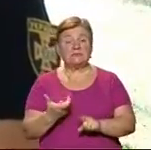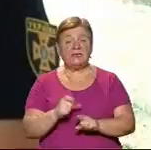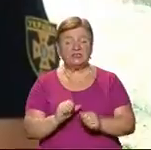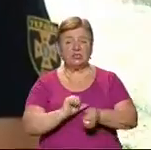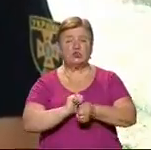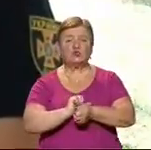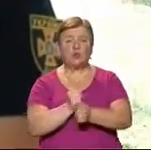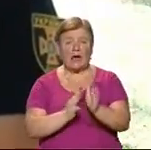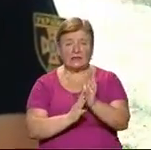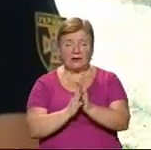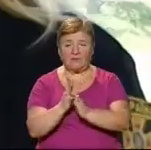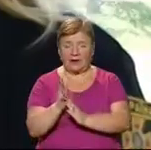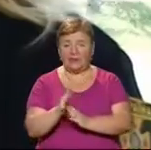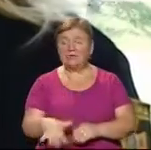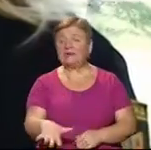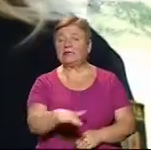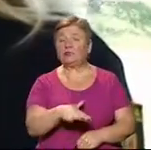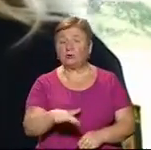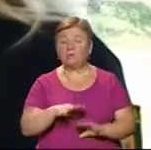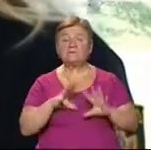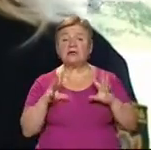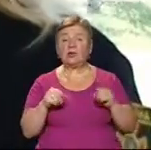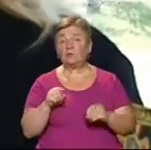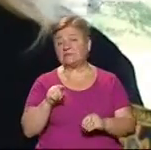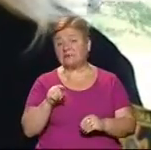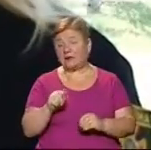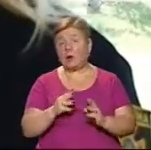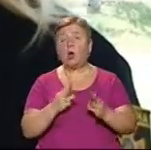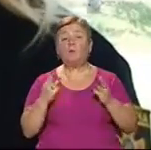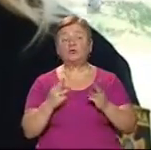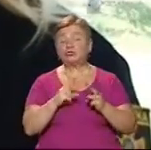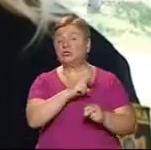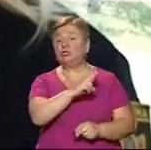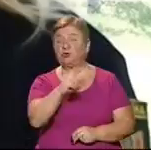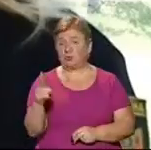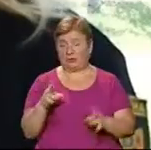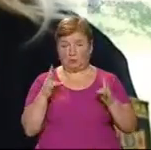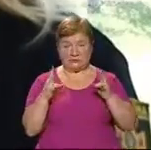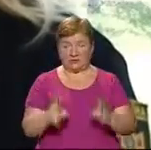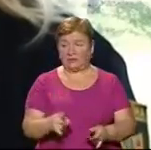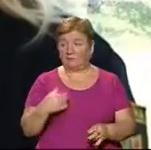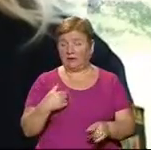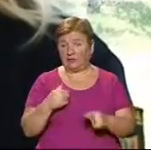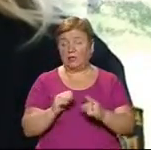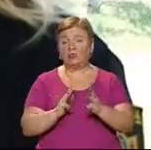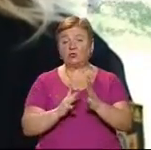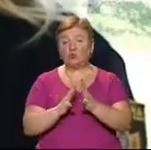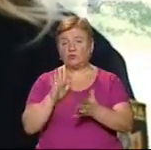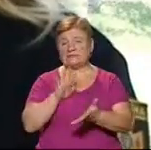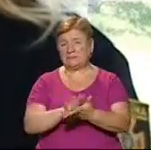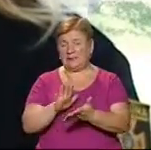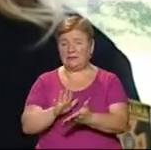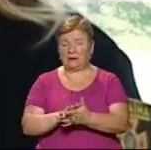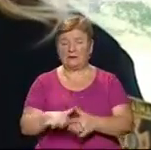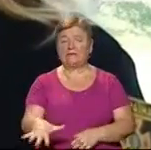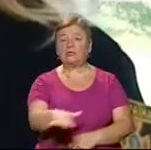горіла суха рослинність на відкритих територіях Загалом, внаслідок цих пожеж ніхто не постраждавто не травмувався Однак було знищено суху рослинність та сміття на